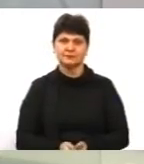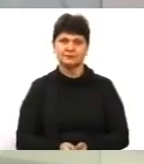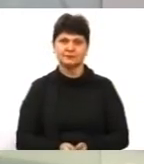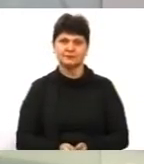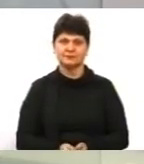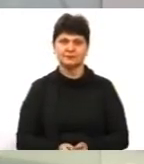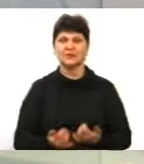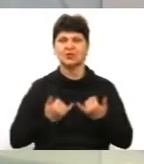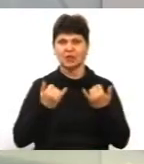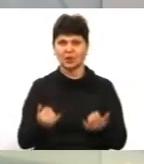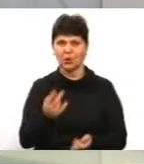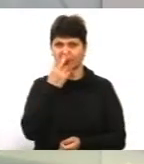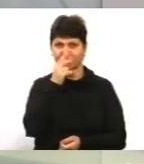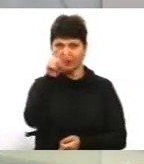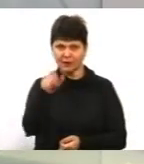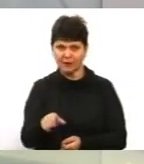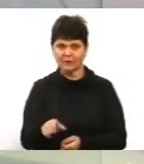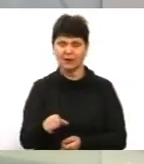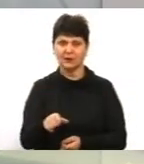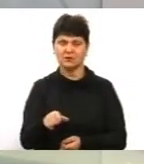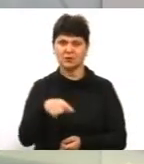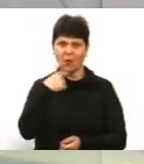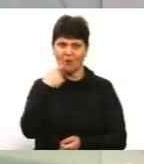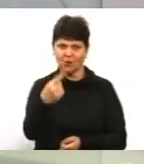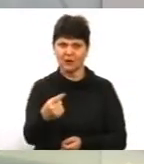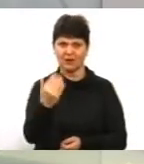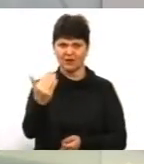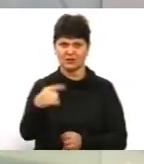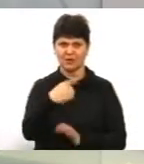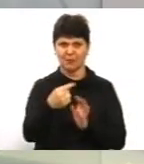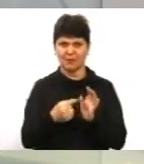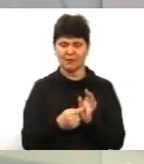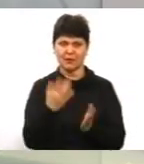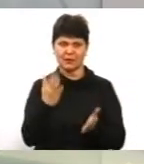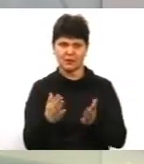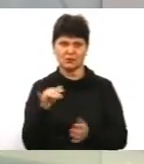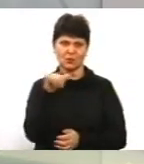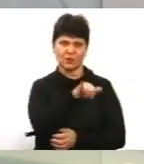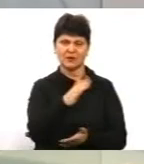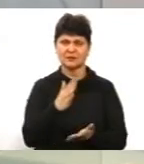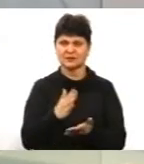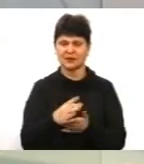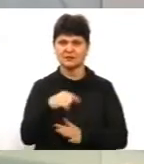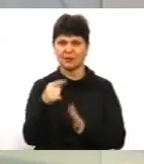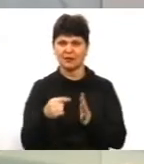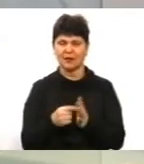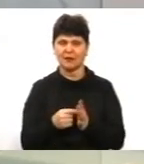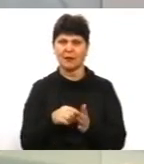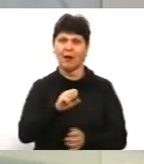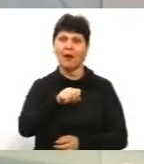Шановний глядач, ми вас чуємо, говоріть, ваше питання, якщо у вас є питання до нашого гостя. Так, ми вас чуємо, говоріть.